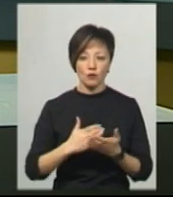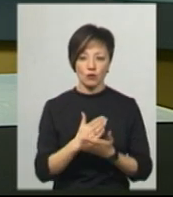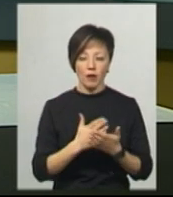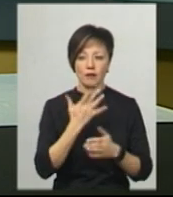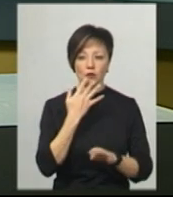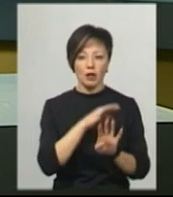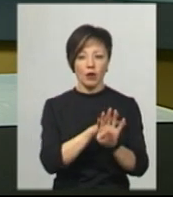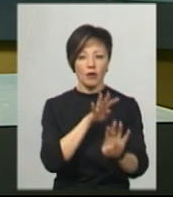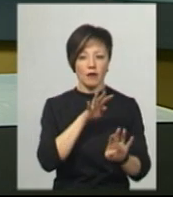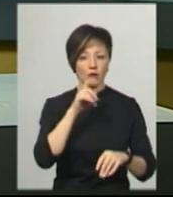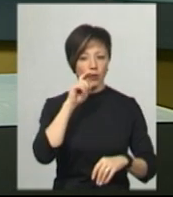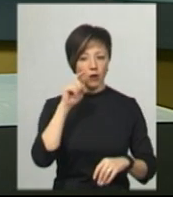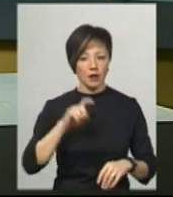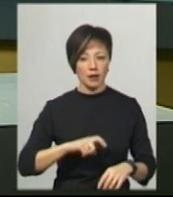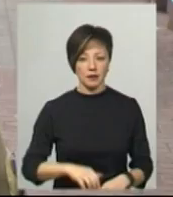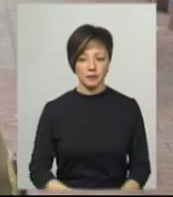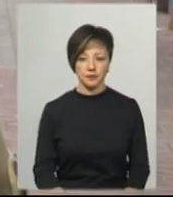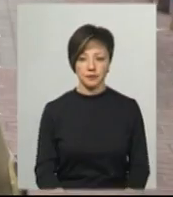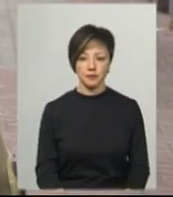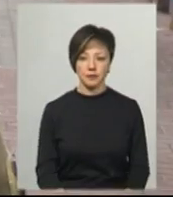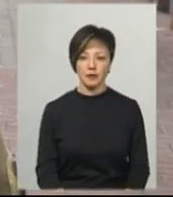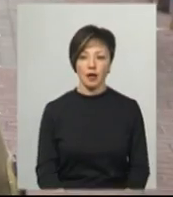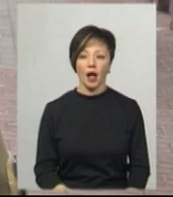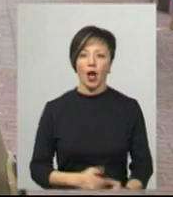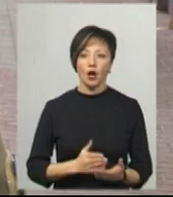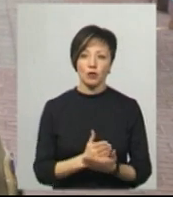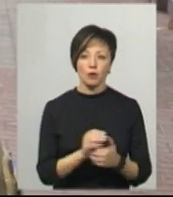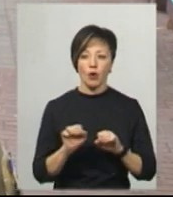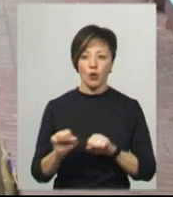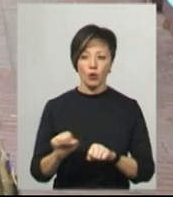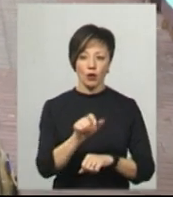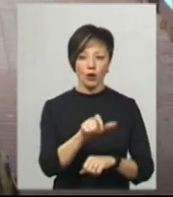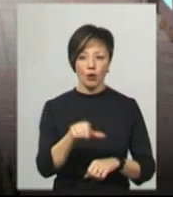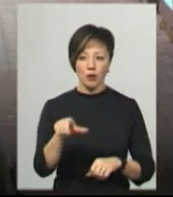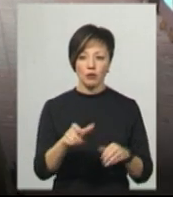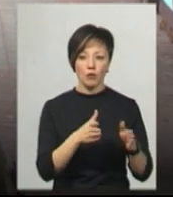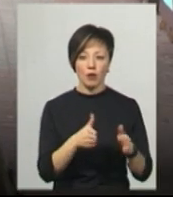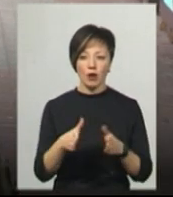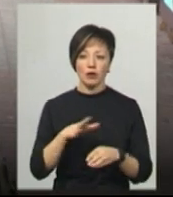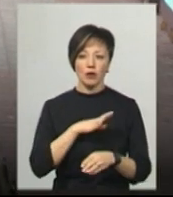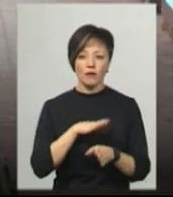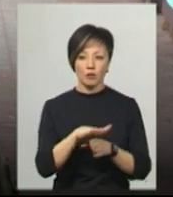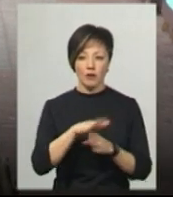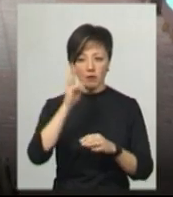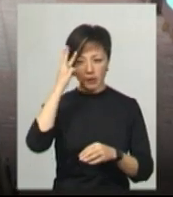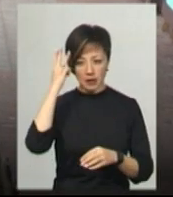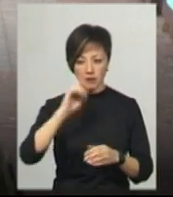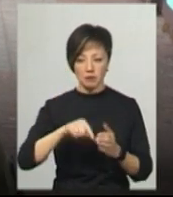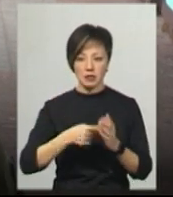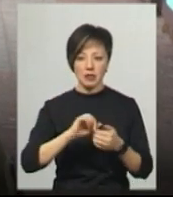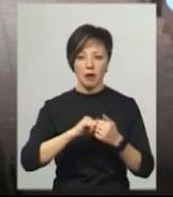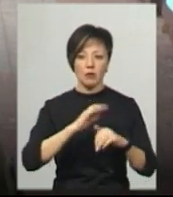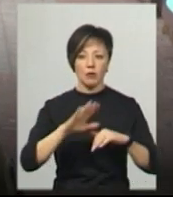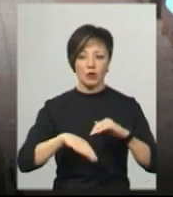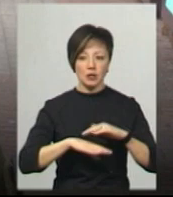Національної гвардії України. Служба з охорони громадського порядку відбувалася і в Хмельницькому, і в місті Кам'янець-Подільськ.